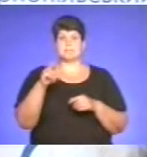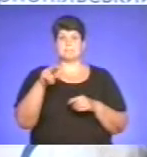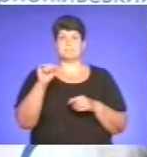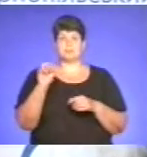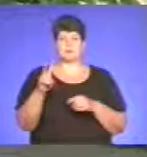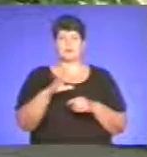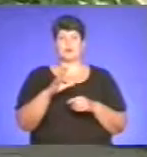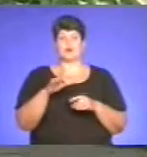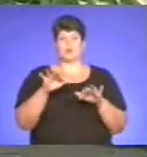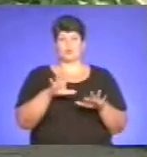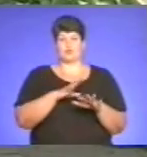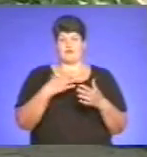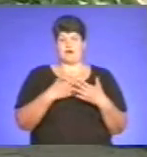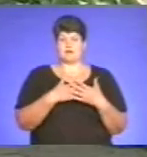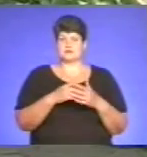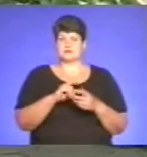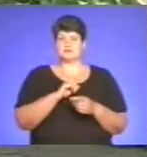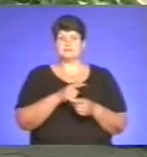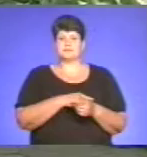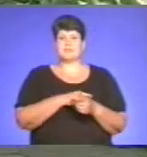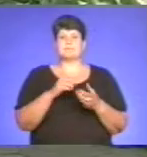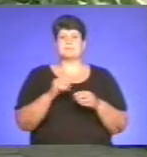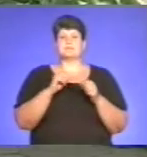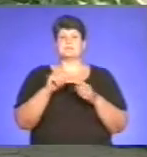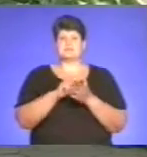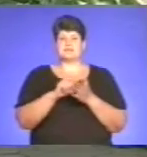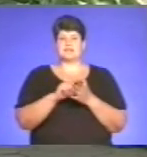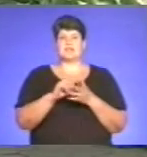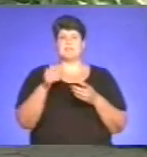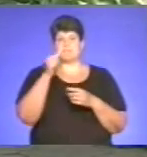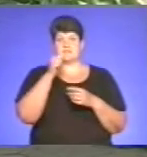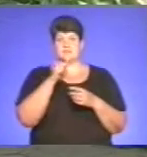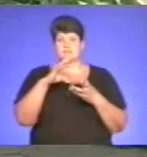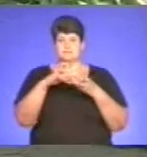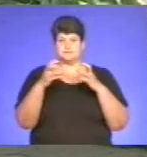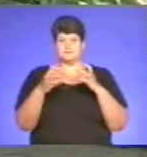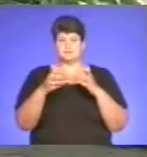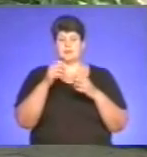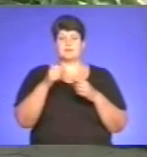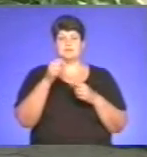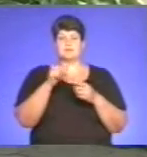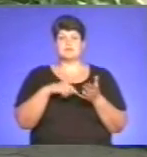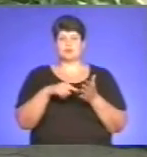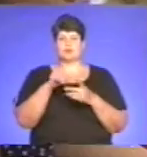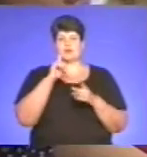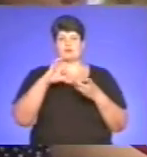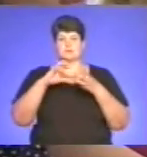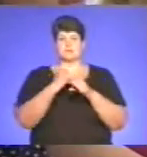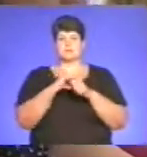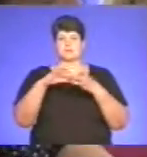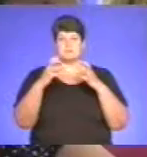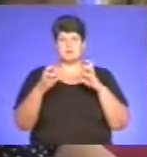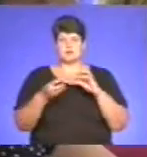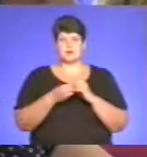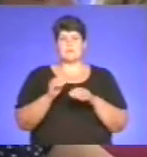активний. Представники міської ради підбили підсумки двомісячника благоустрою. Кажуть, вперше за історію міста розпочали